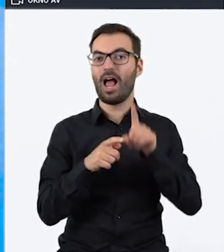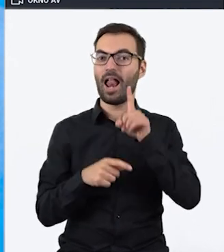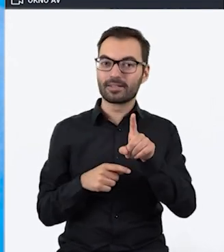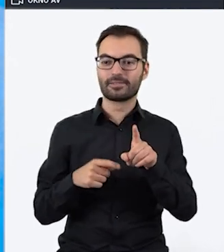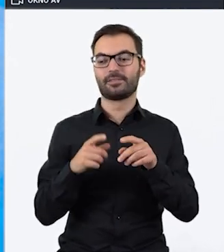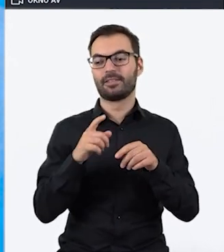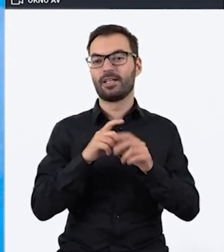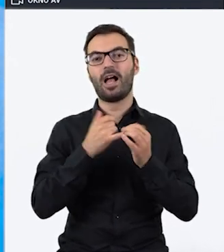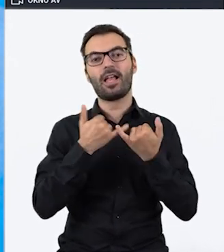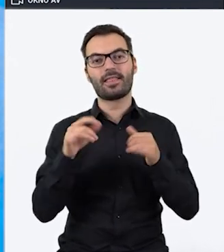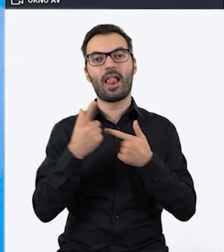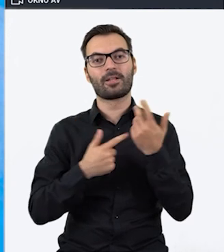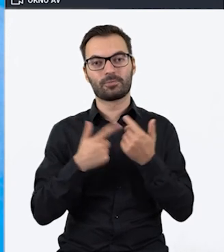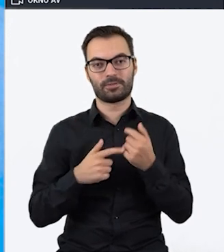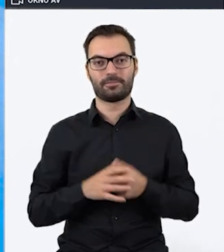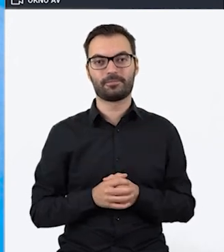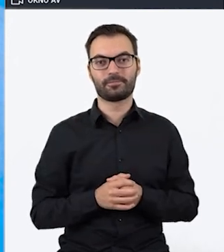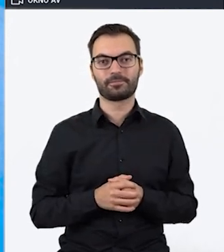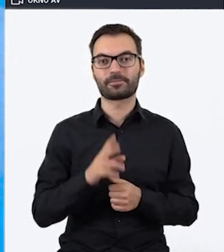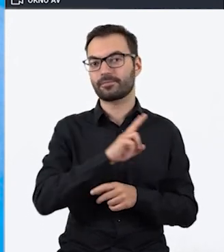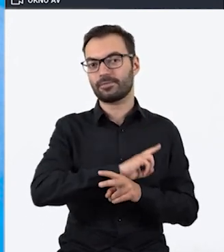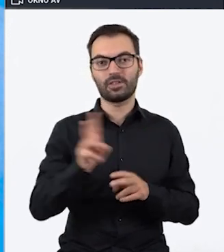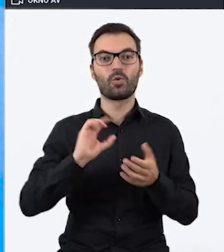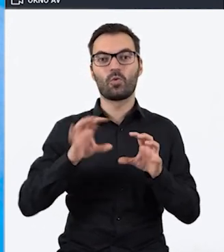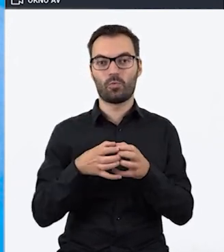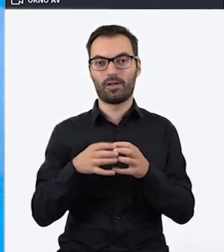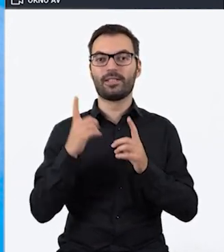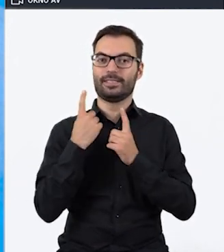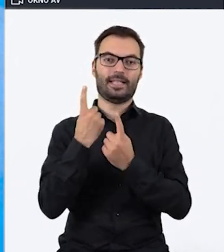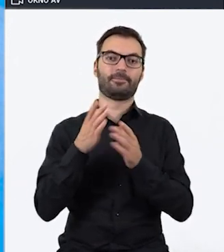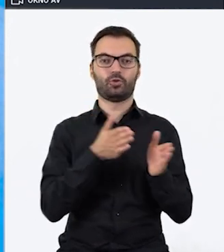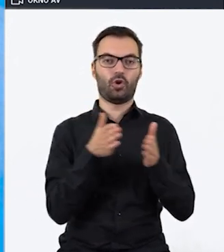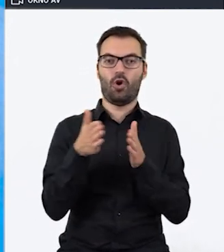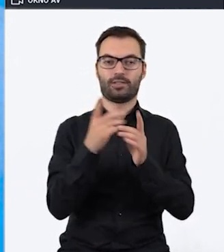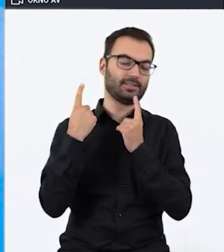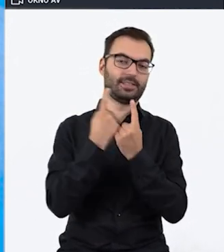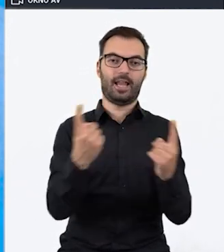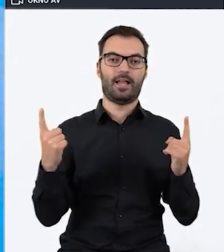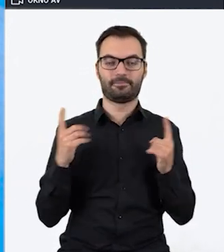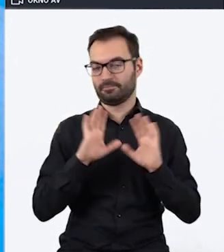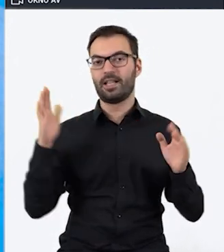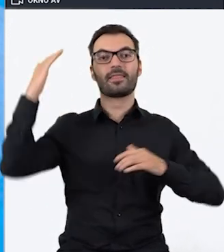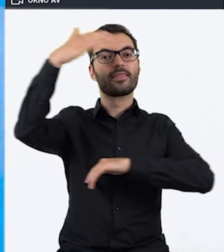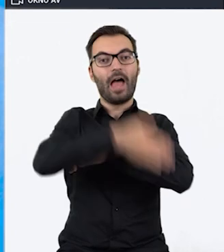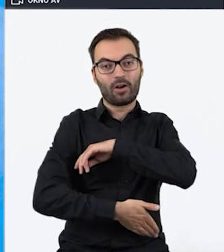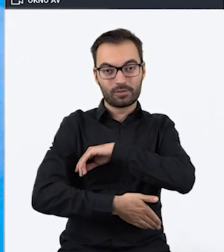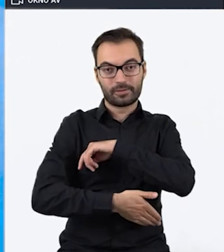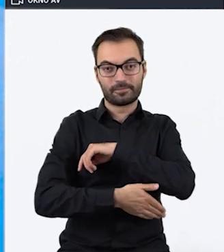przykład ze zmienionymi liczbami. I każda grupa podąża wtedy swoim szlakiem, swoją ścieżką, tak aby na końcu